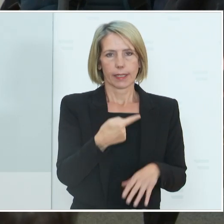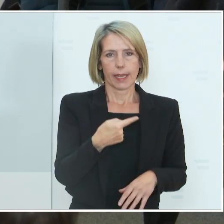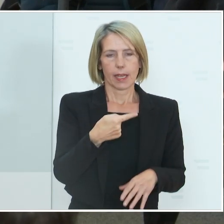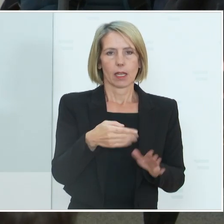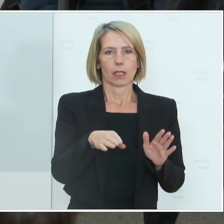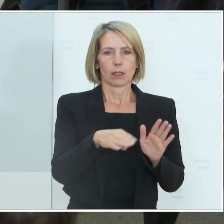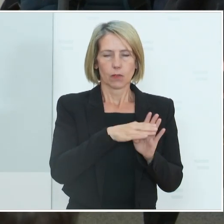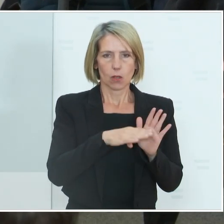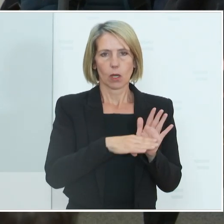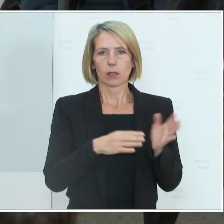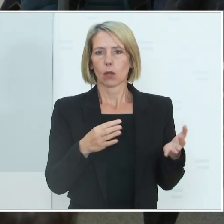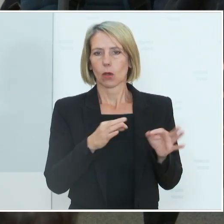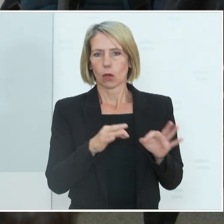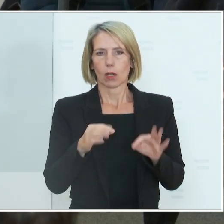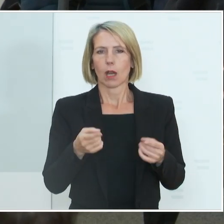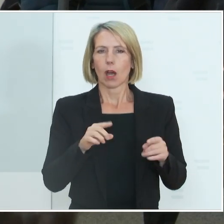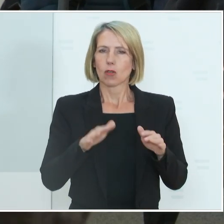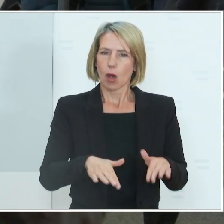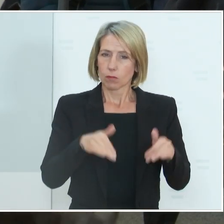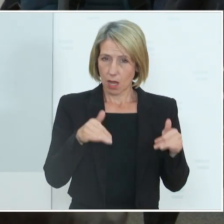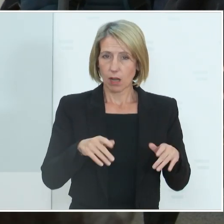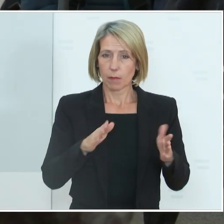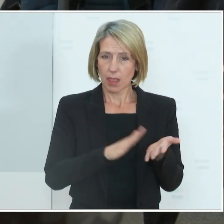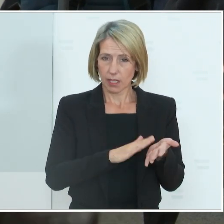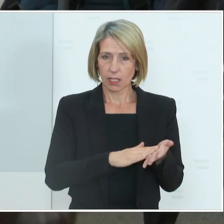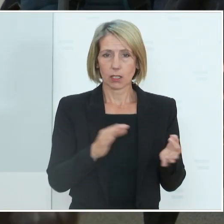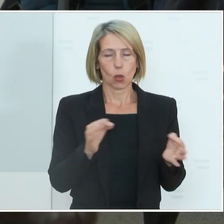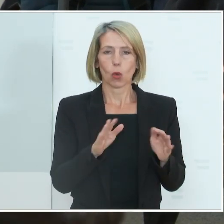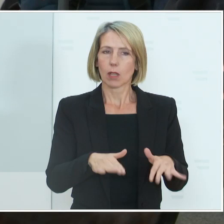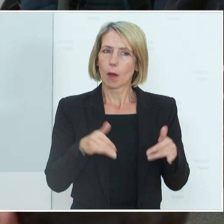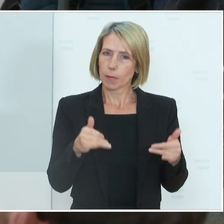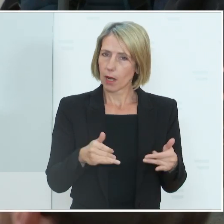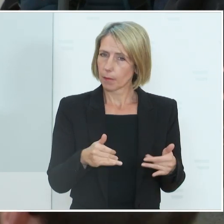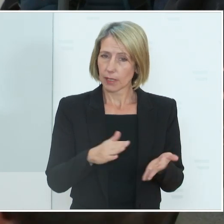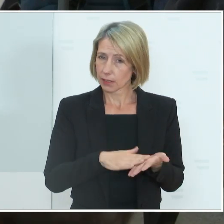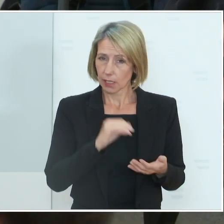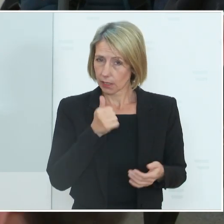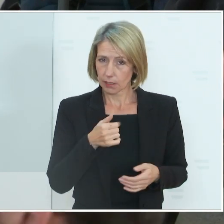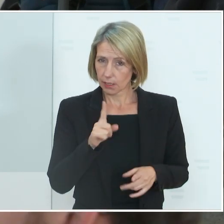Parlament gilt? Oder ist das Parlament der einzige Ort, an dem gearbeitet wird, aber wo das nicht gilt?